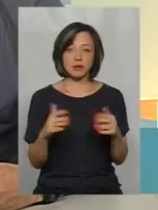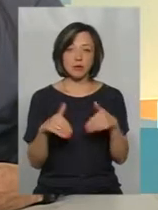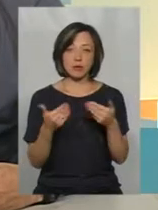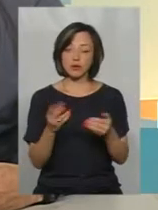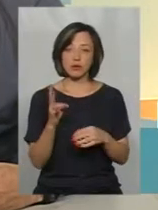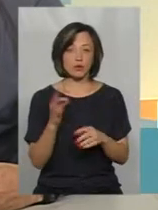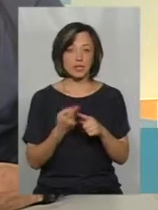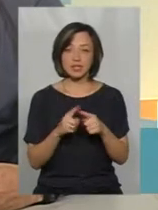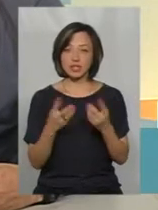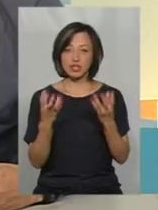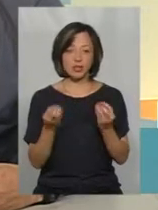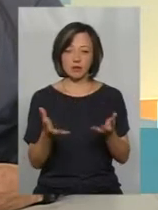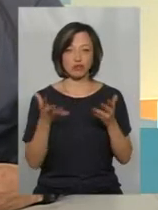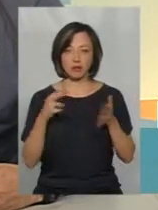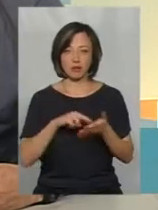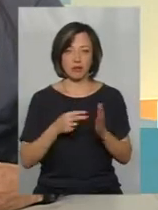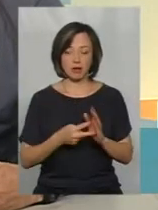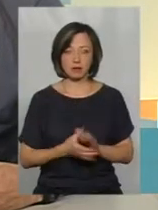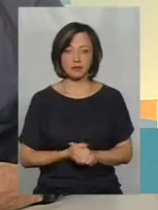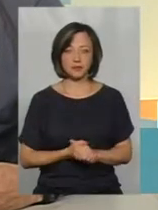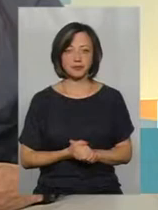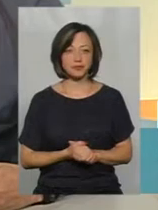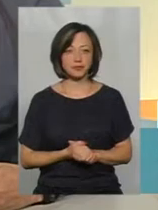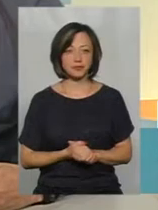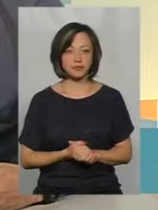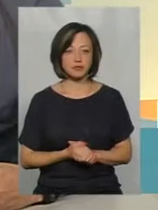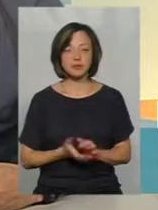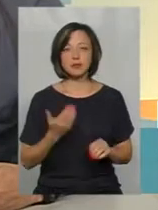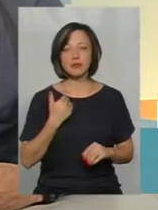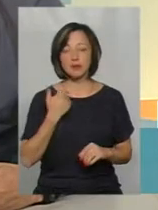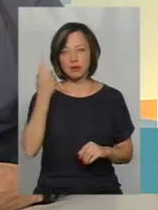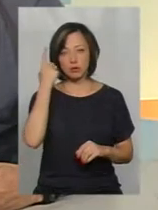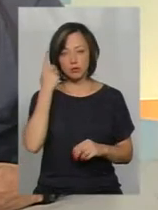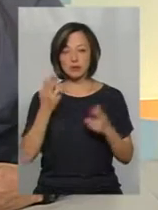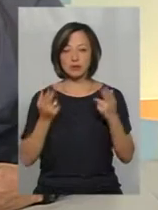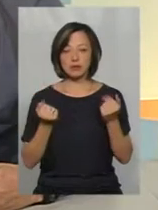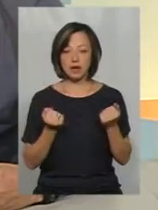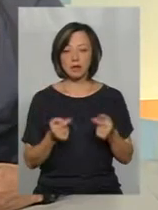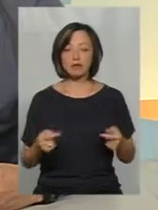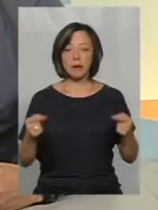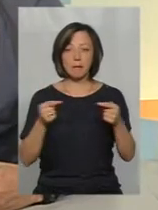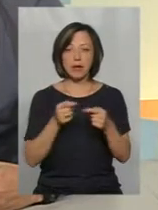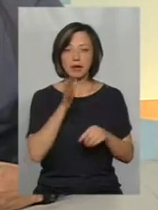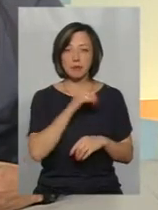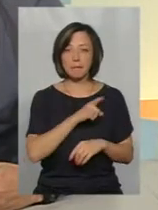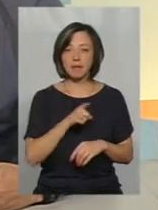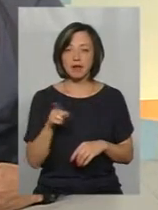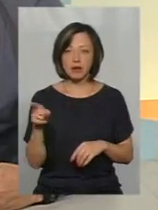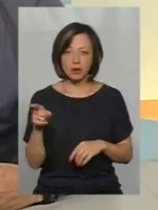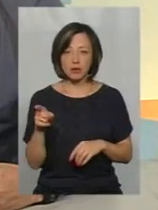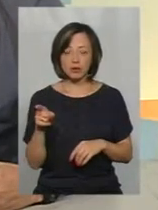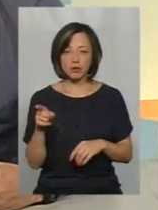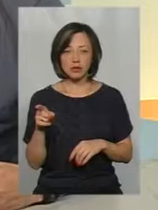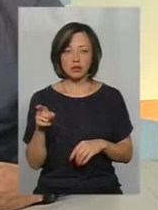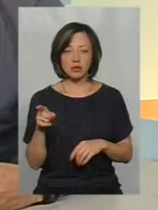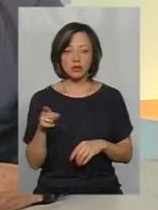ще не чіткі плани. От, ну, я думаю, да, за певний період, саме з 2010 року,